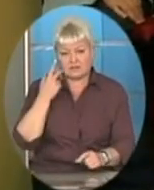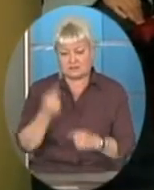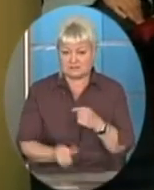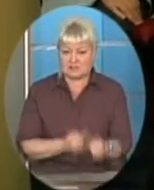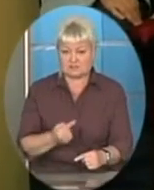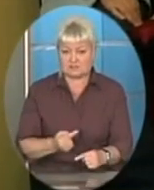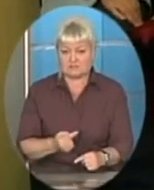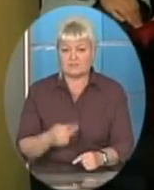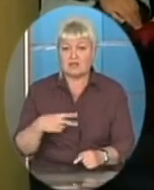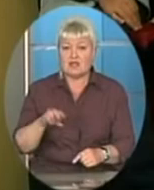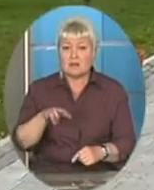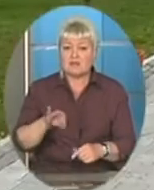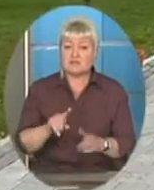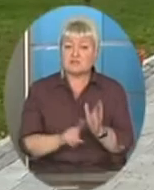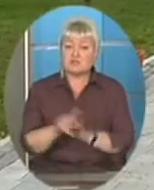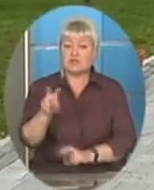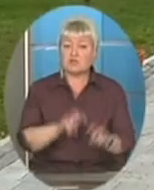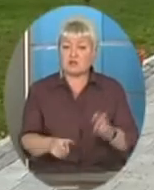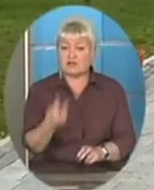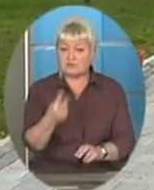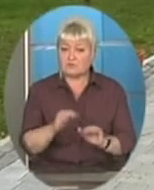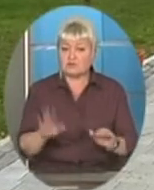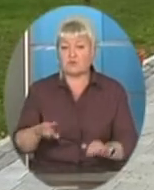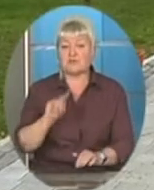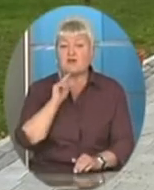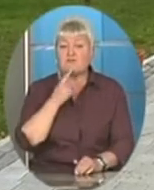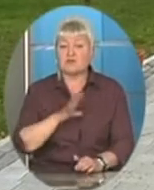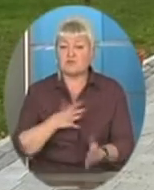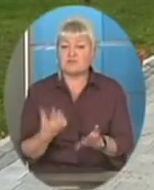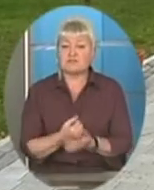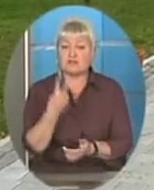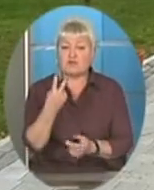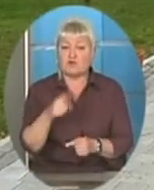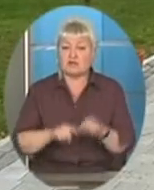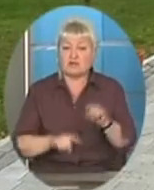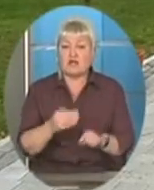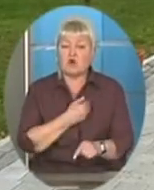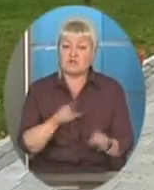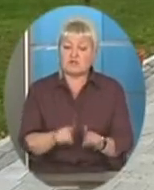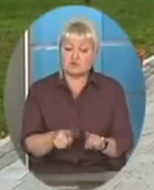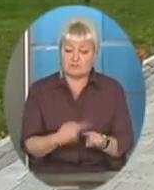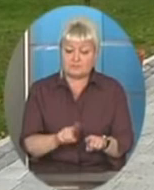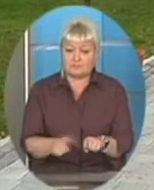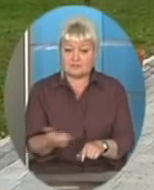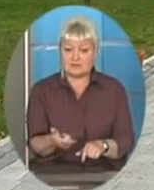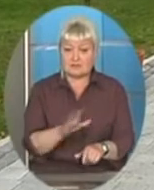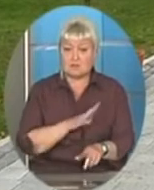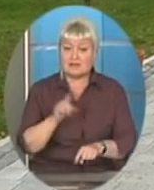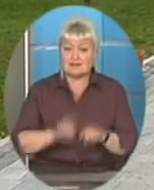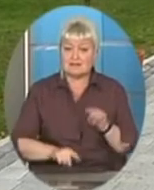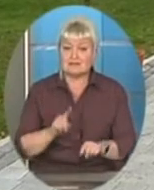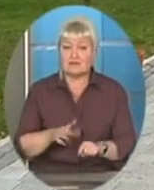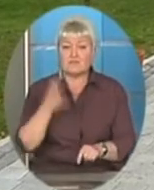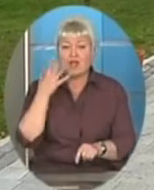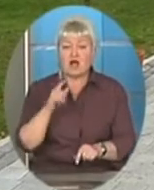шукали двоє дітей, а потім важко було знайти двоє рідних, ми хотіли, щоб це були рідні діти. А коли ми приїхали в